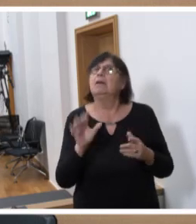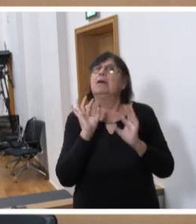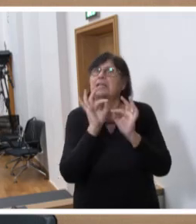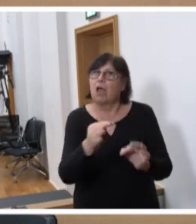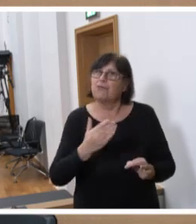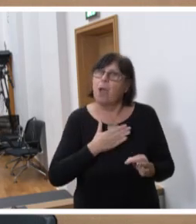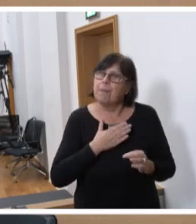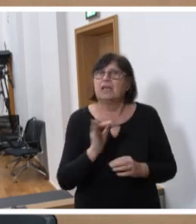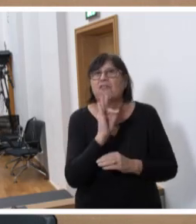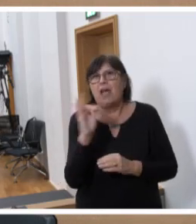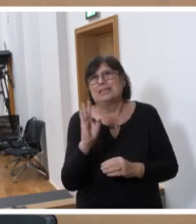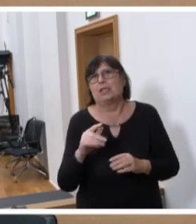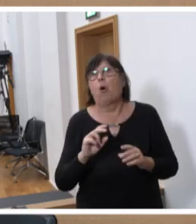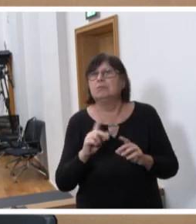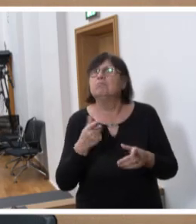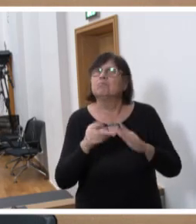Fraktion eingesetzt.